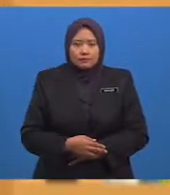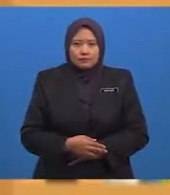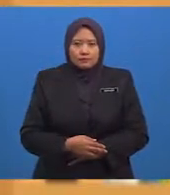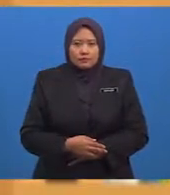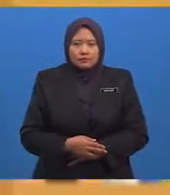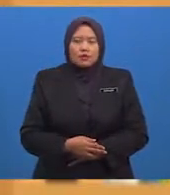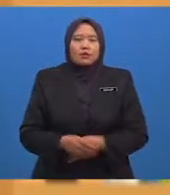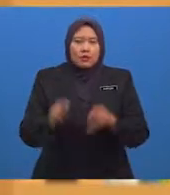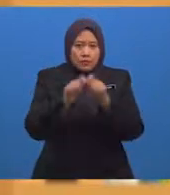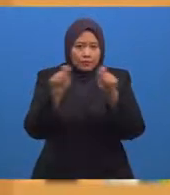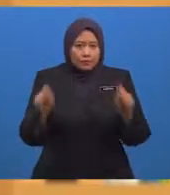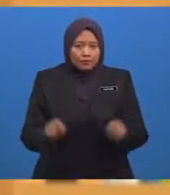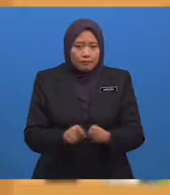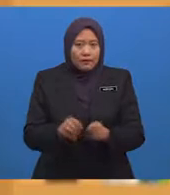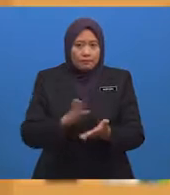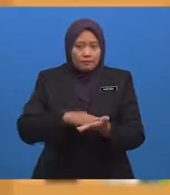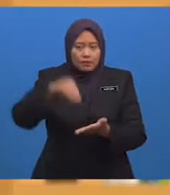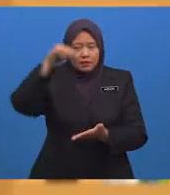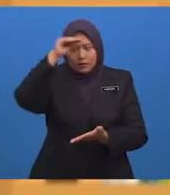berkesan Ialah masjid